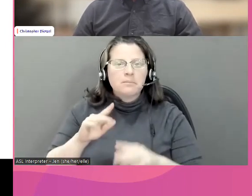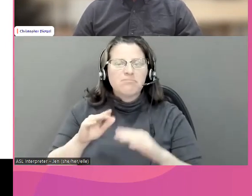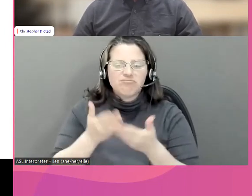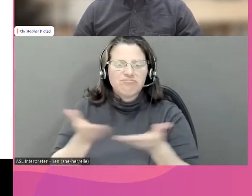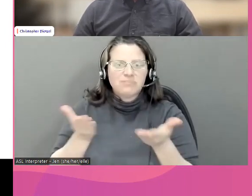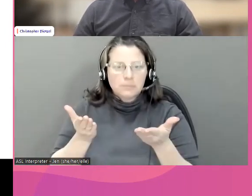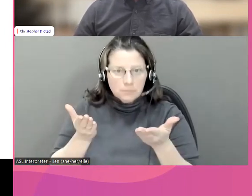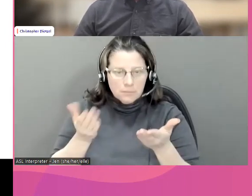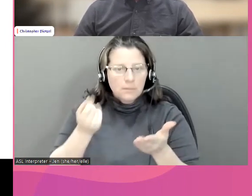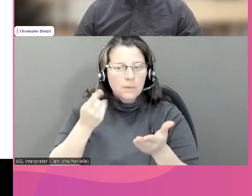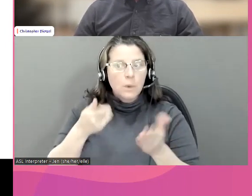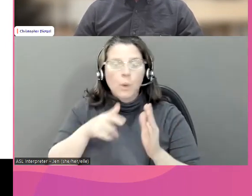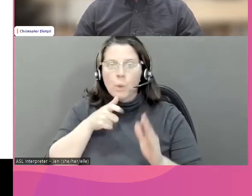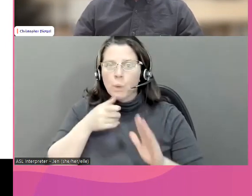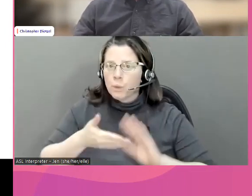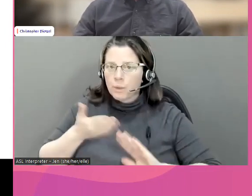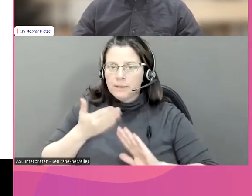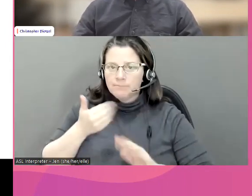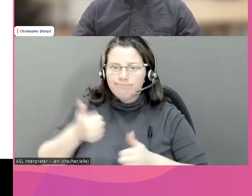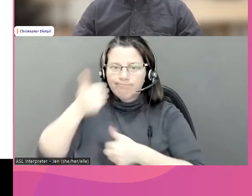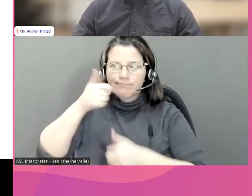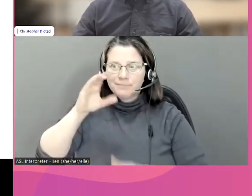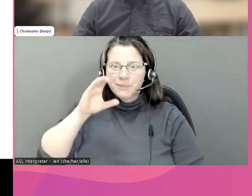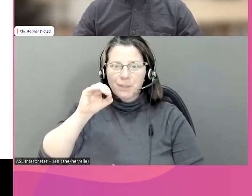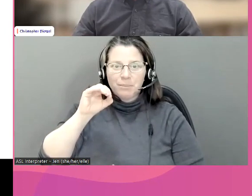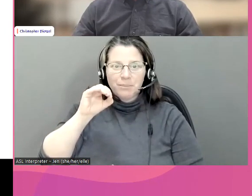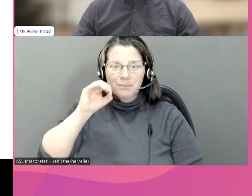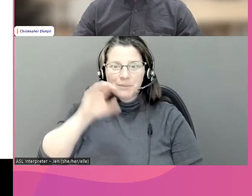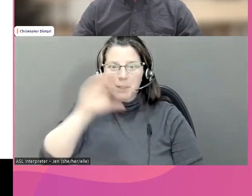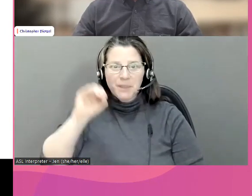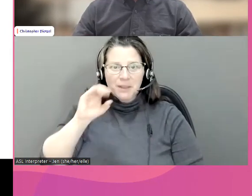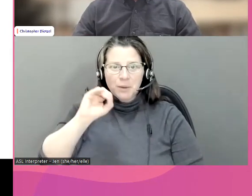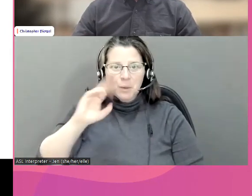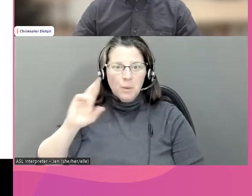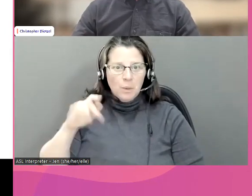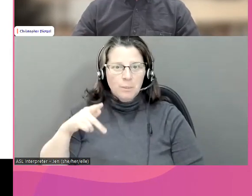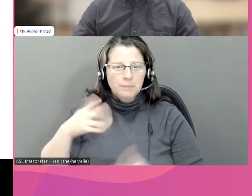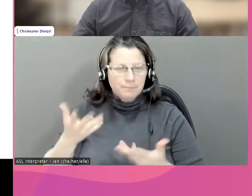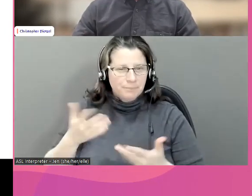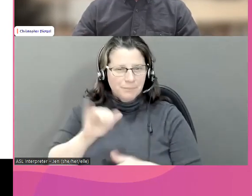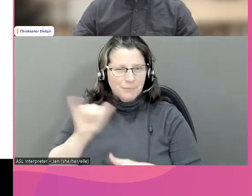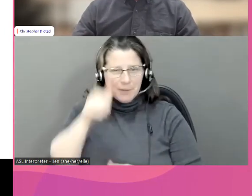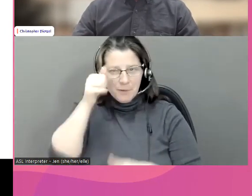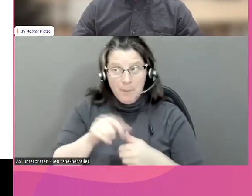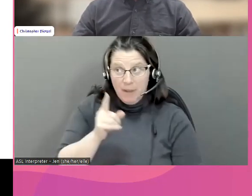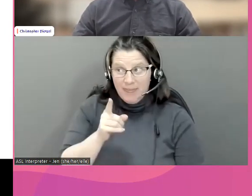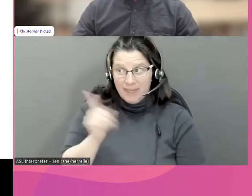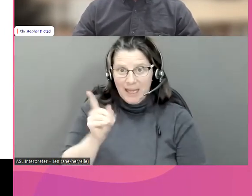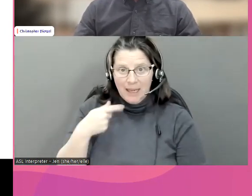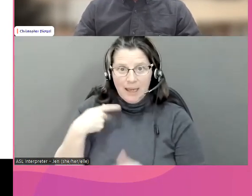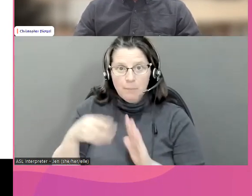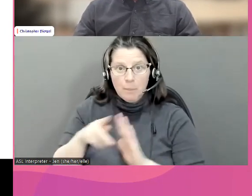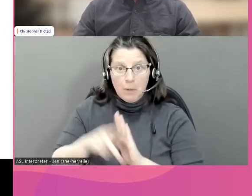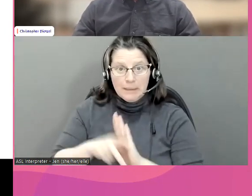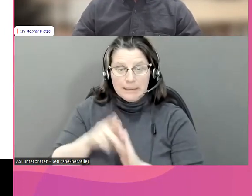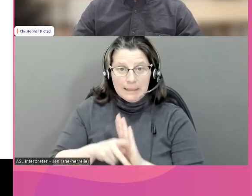en ligne, et que toutes ces applications, il y a des entreprises derrière. Et donc, il faut bien